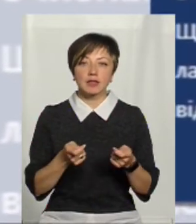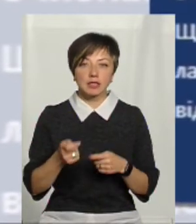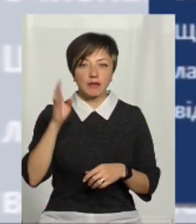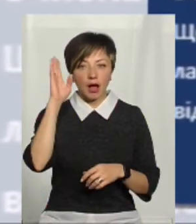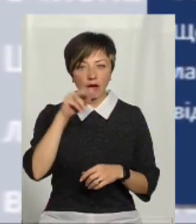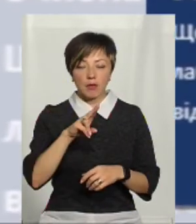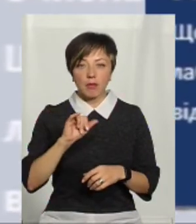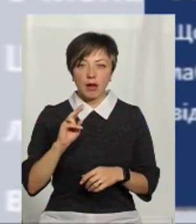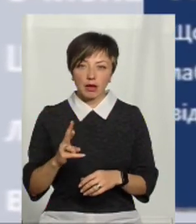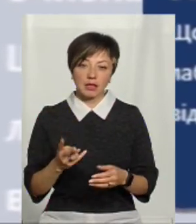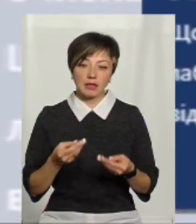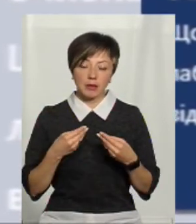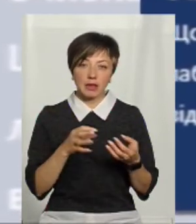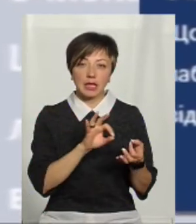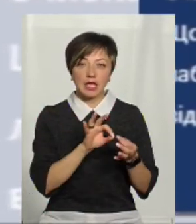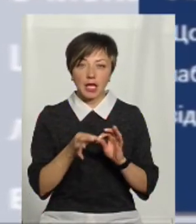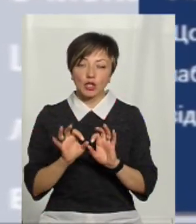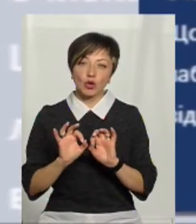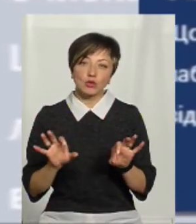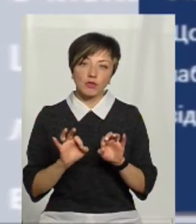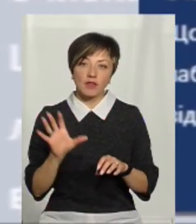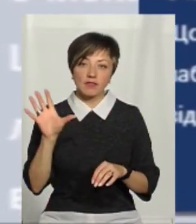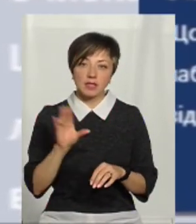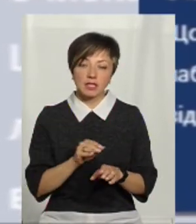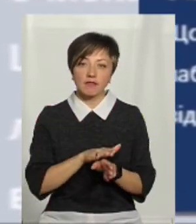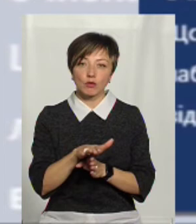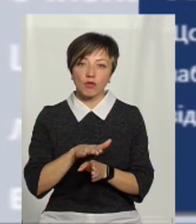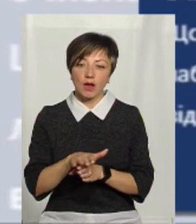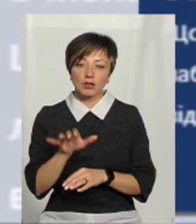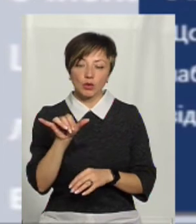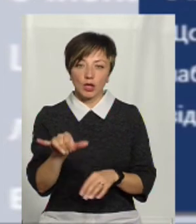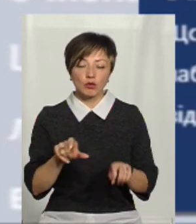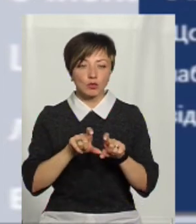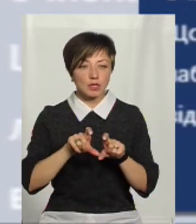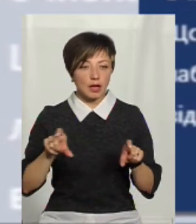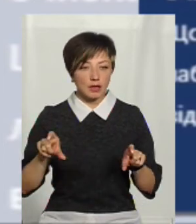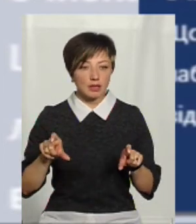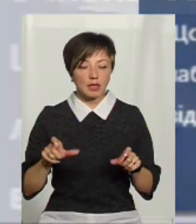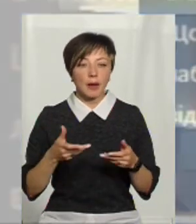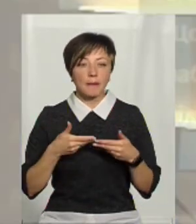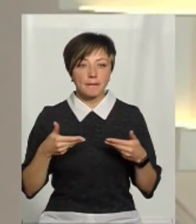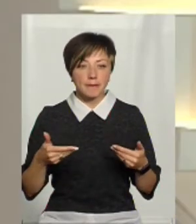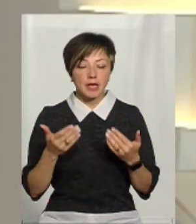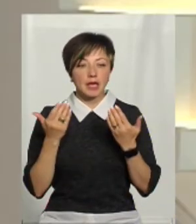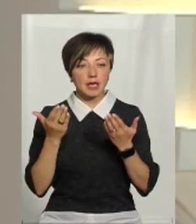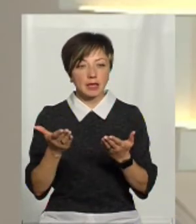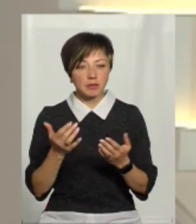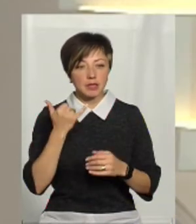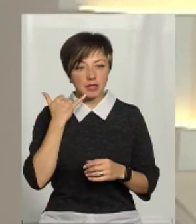Аквапарку, щоб вони нам детальніше розповіли, як це все відбувається в їхньому закладі. ми їм